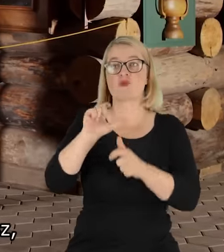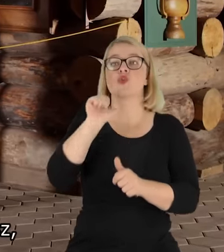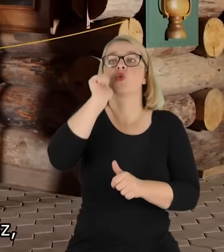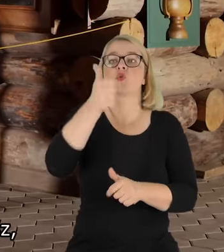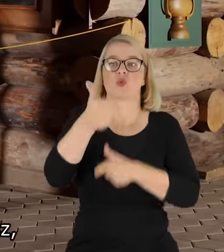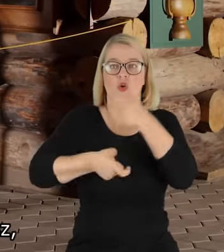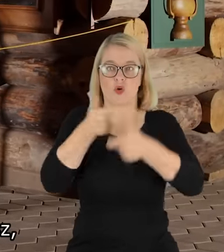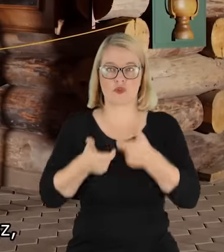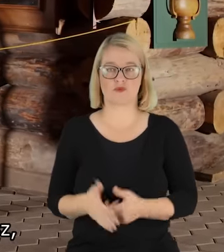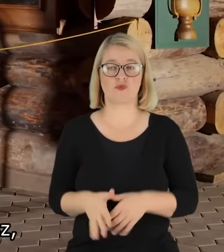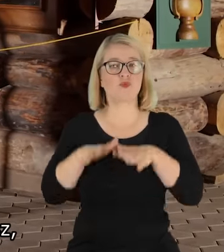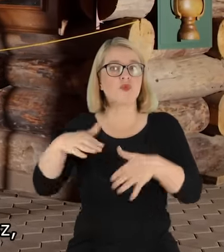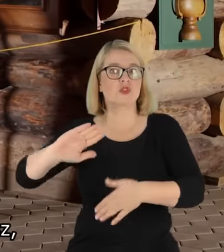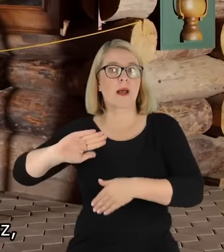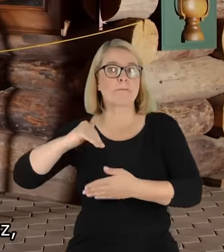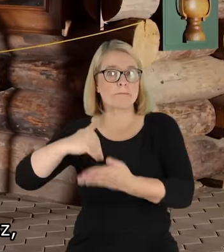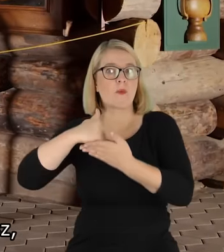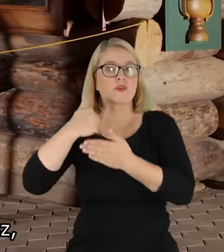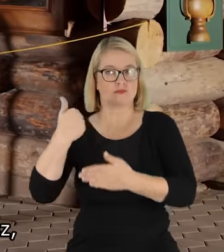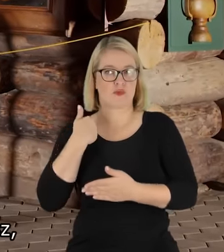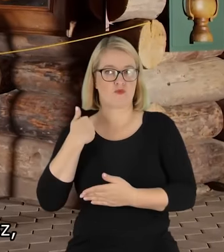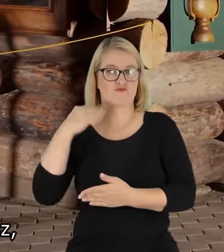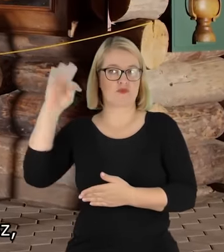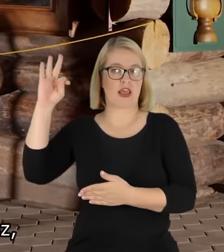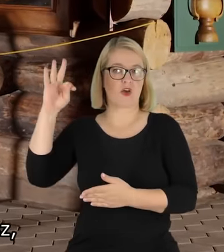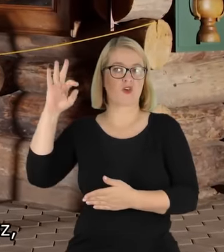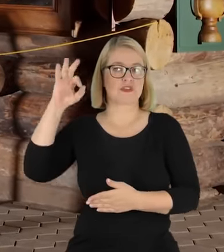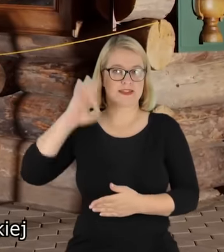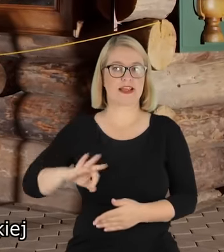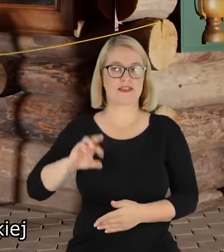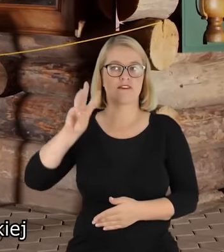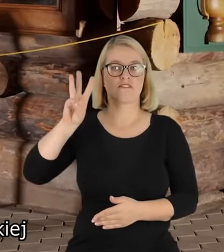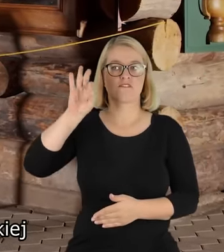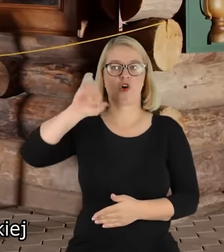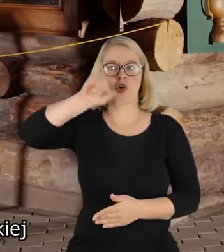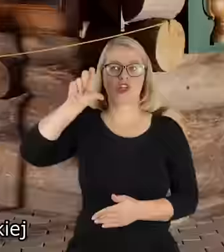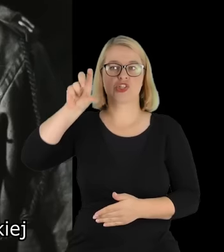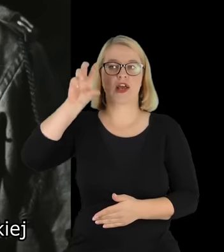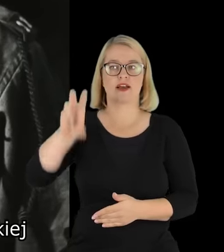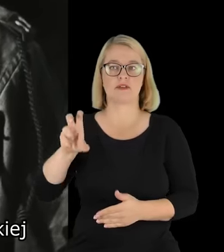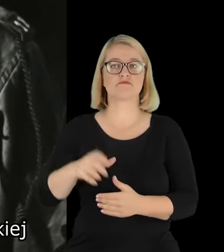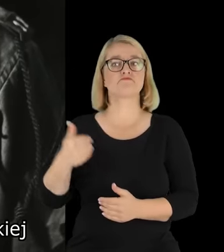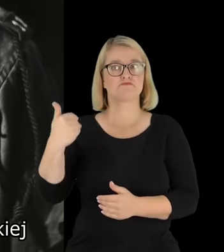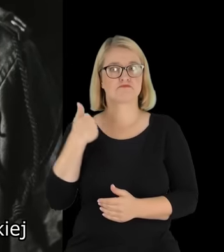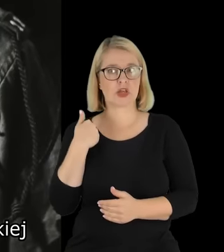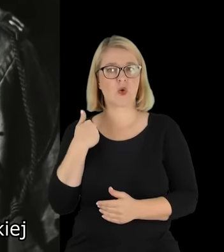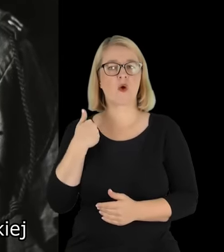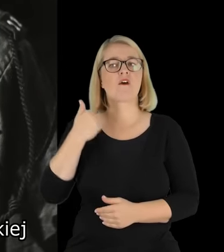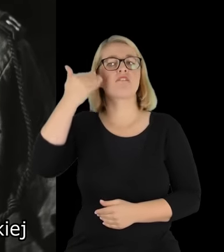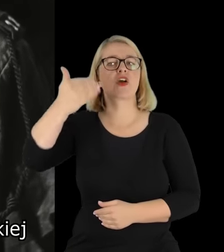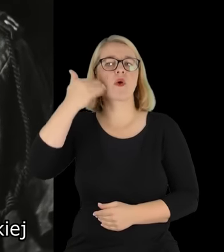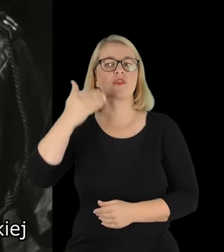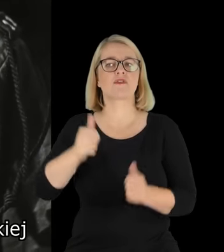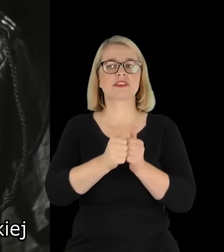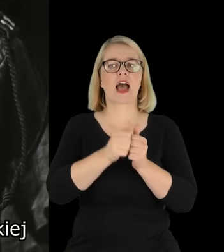pomocą był mu jego własny syn, Wojciech Długosz, który był w owym czasie